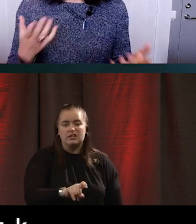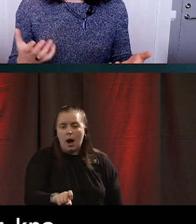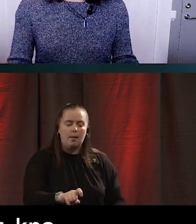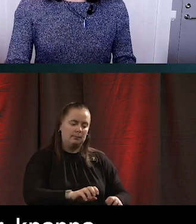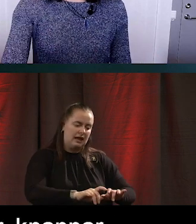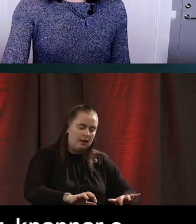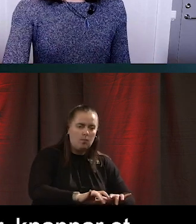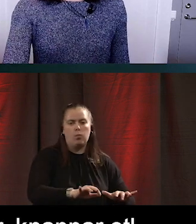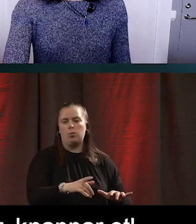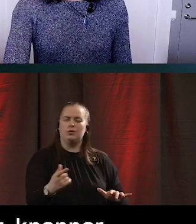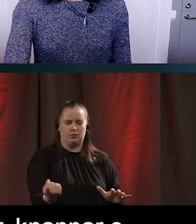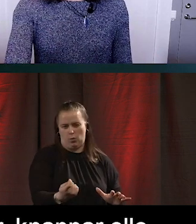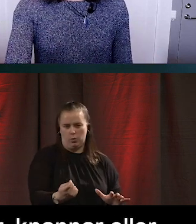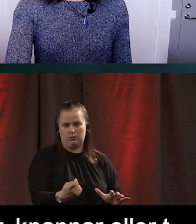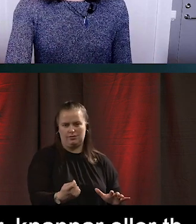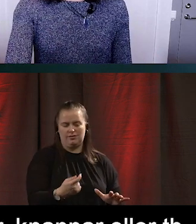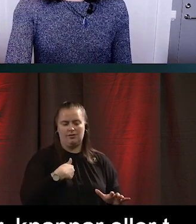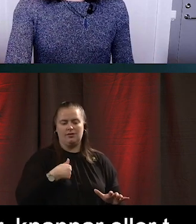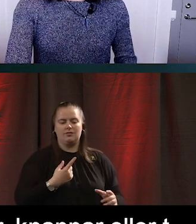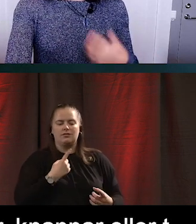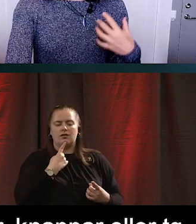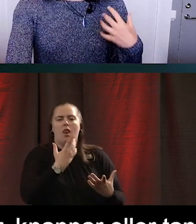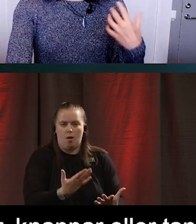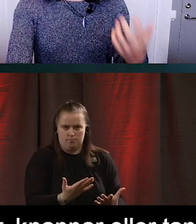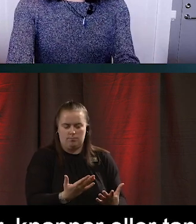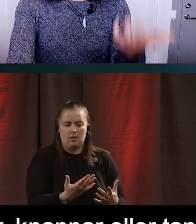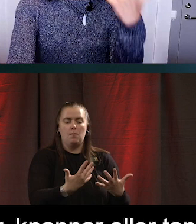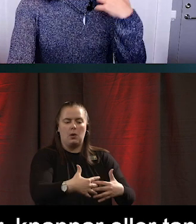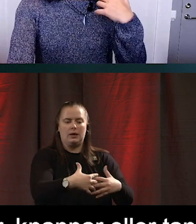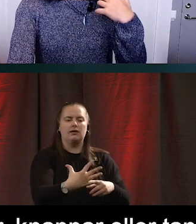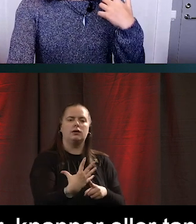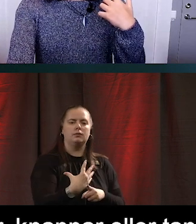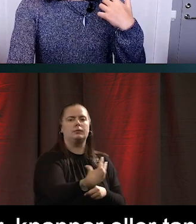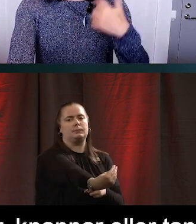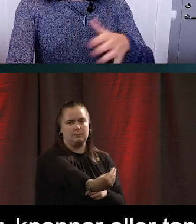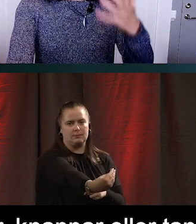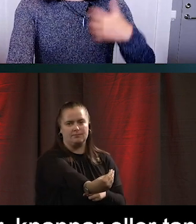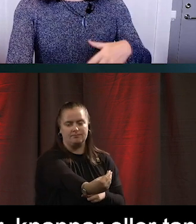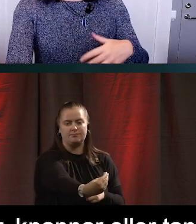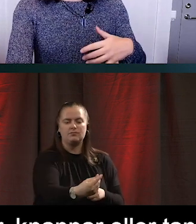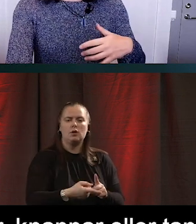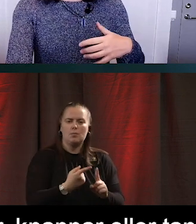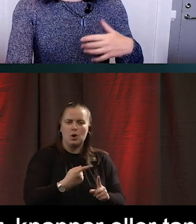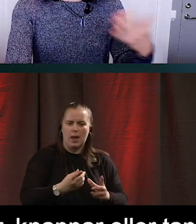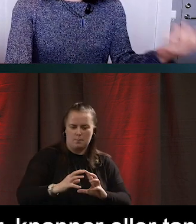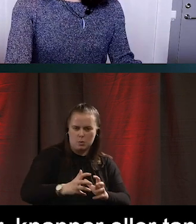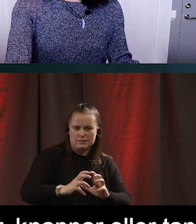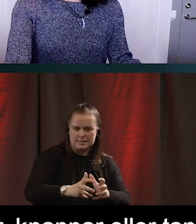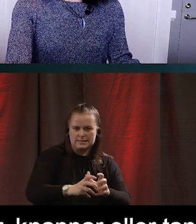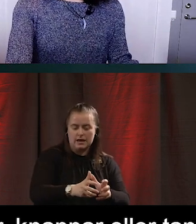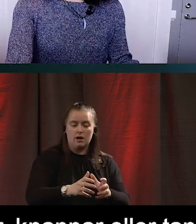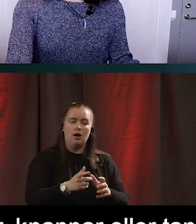tangentbord, vad det nu kan vara. Och då resulterar det i att maskinen tar in det här och processar den på ett